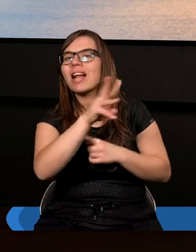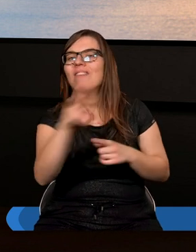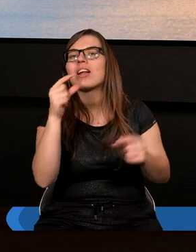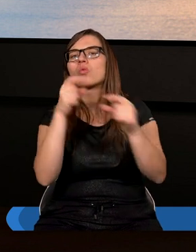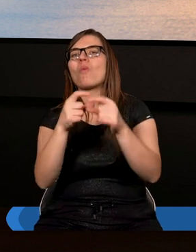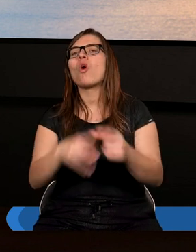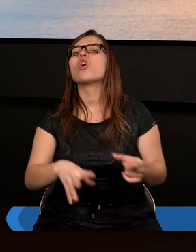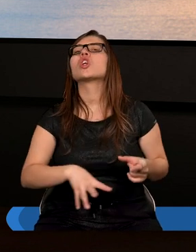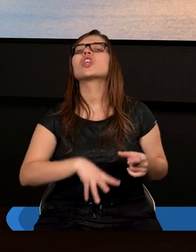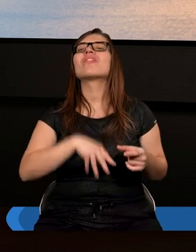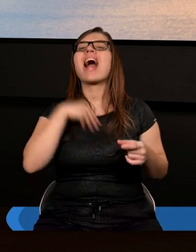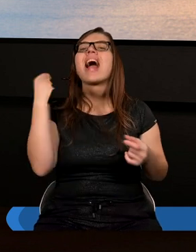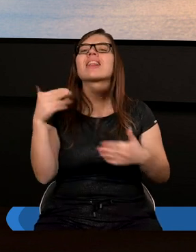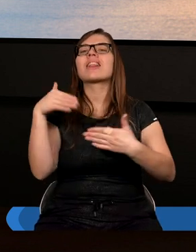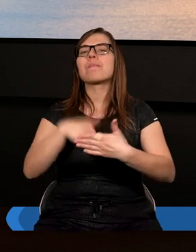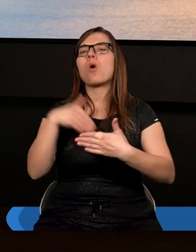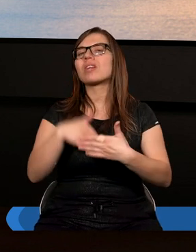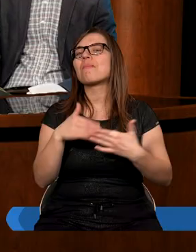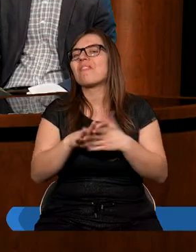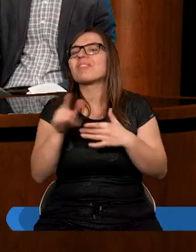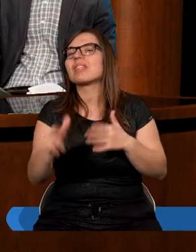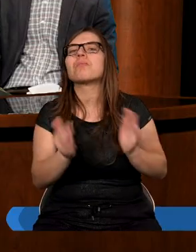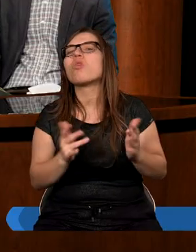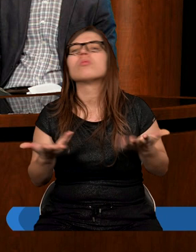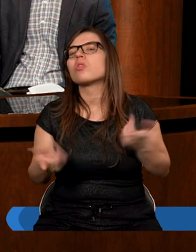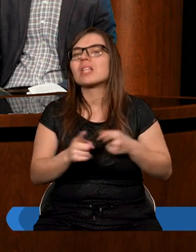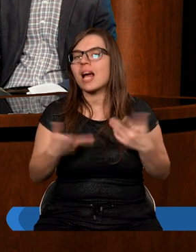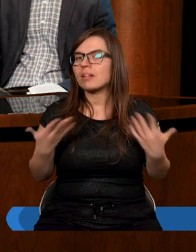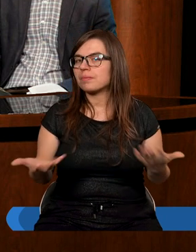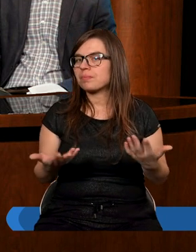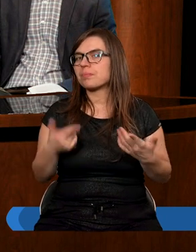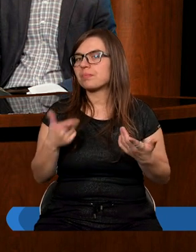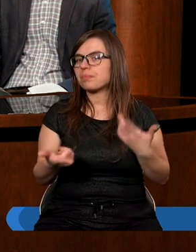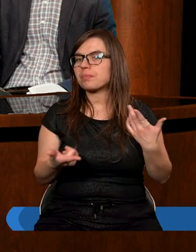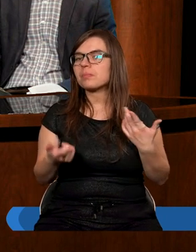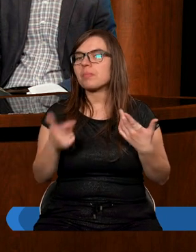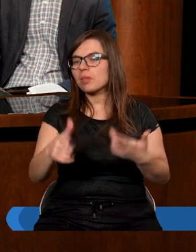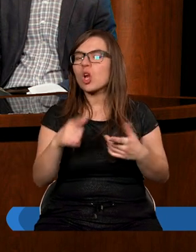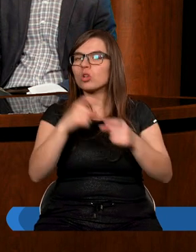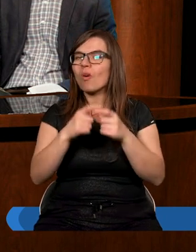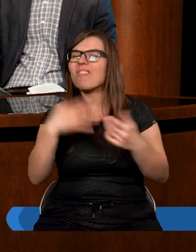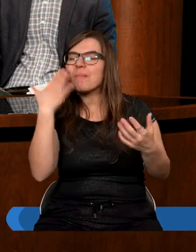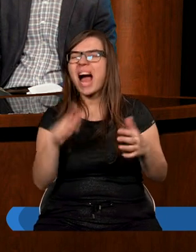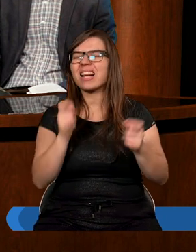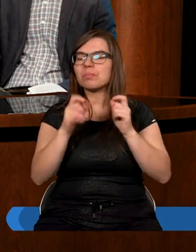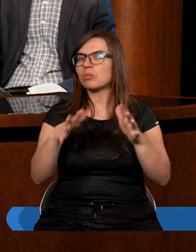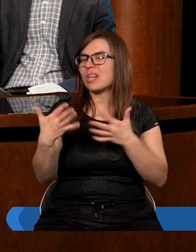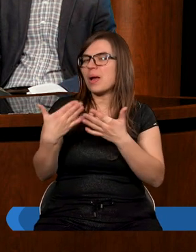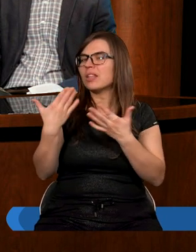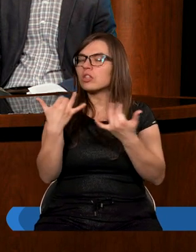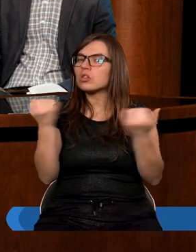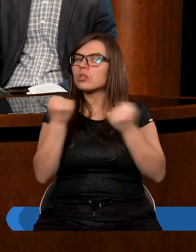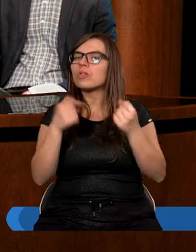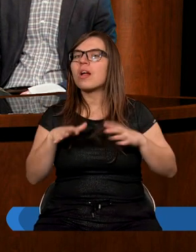świętość, postępować w taki sposób? Bo słowo to brzmi bardzo tak monumentalnie, prawda? Ale